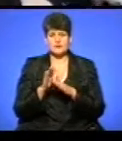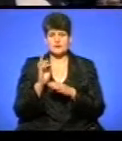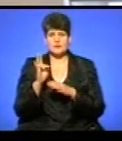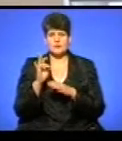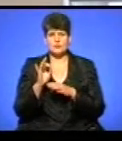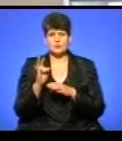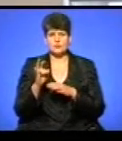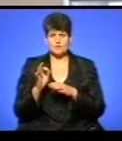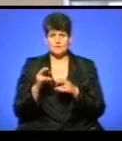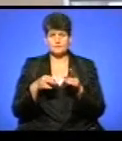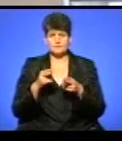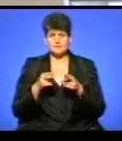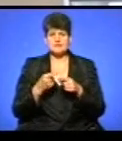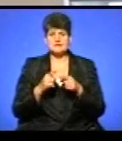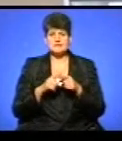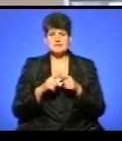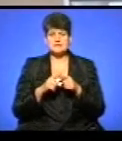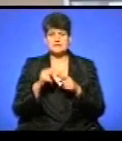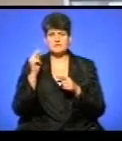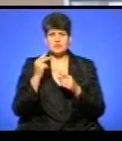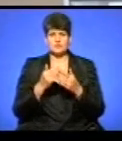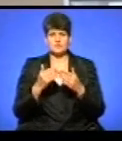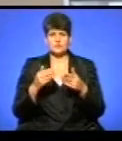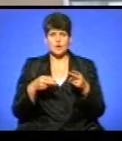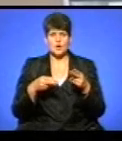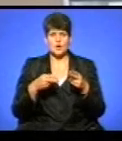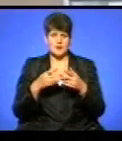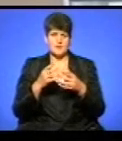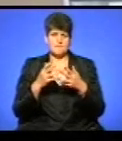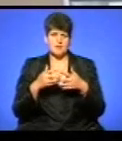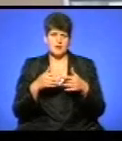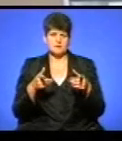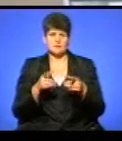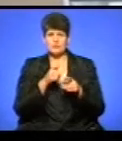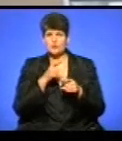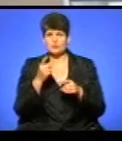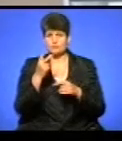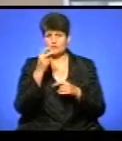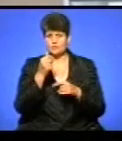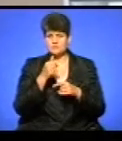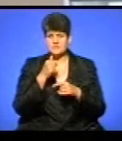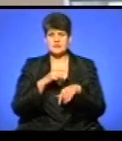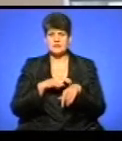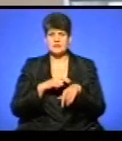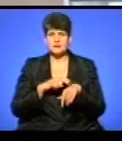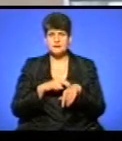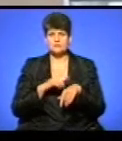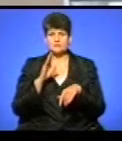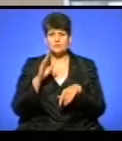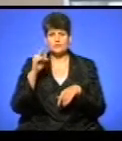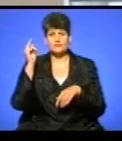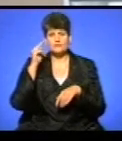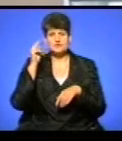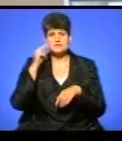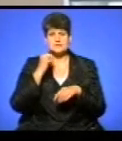операцій. Ось це навчально-виставковий апарат, на якому протягом двох місяців лікарі обласного онкологічного диспансеру будуть